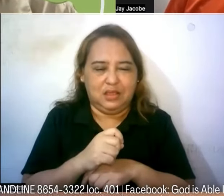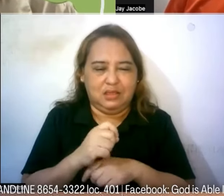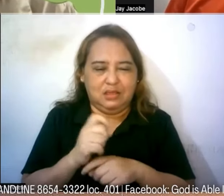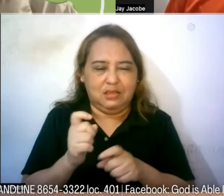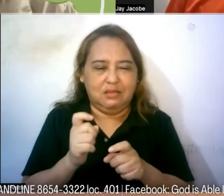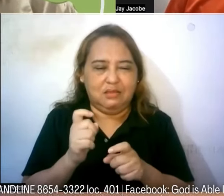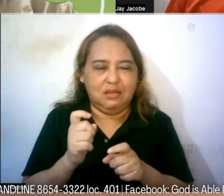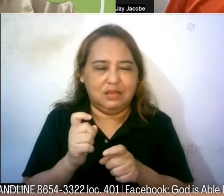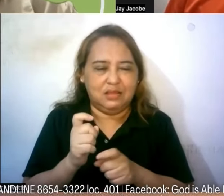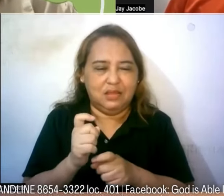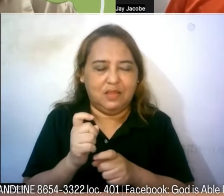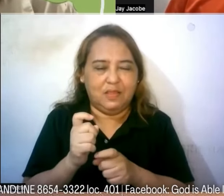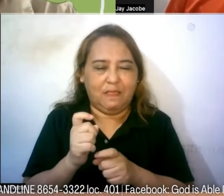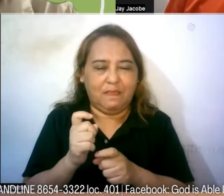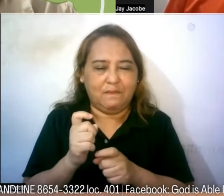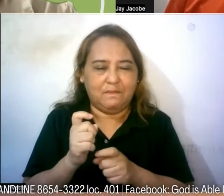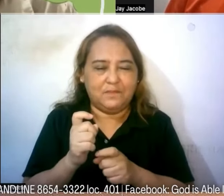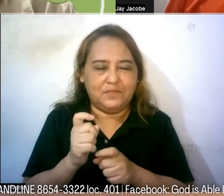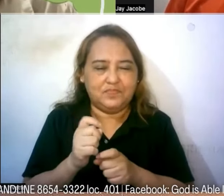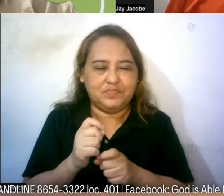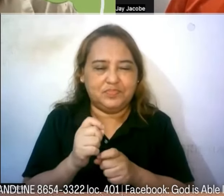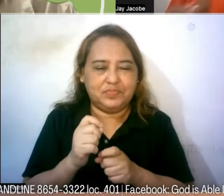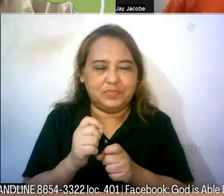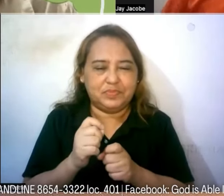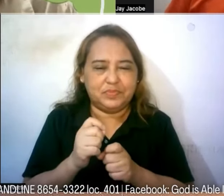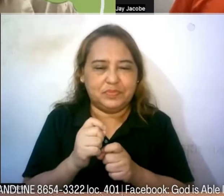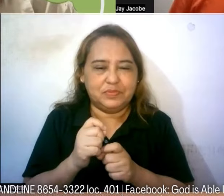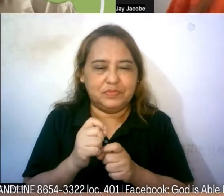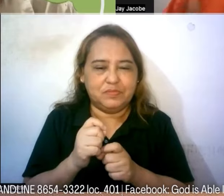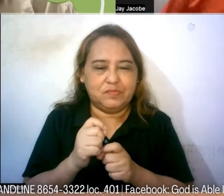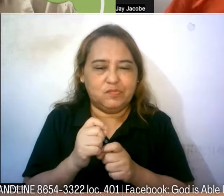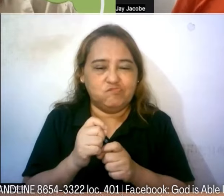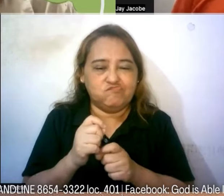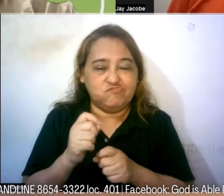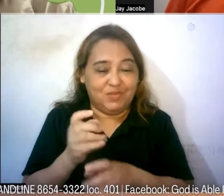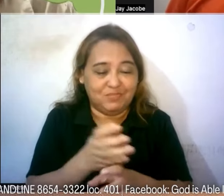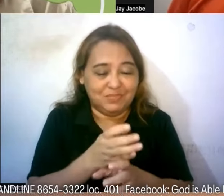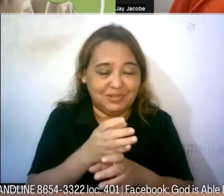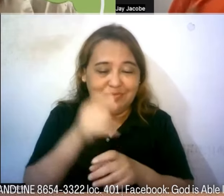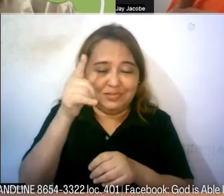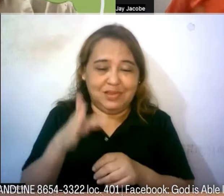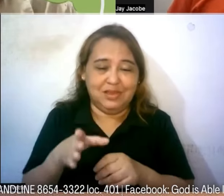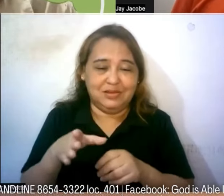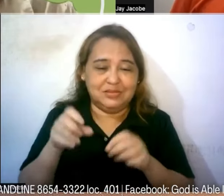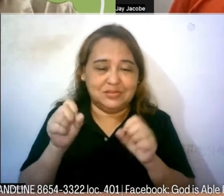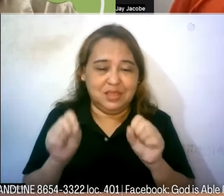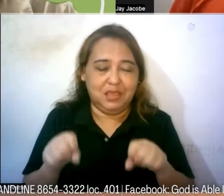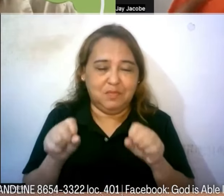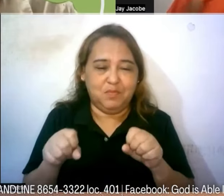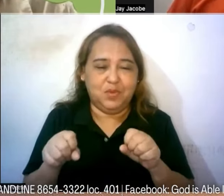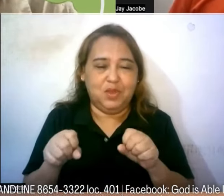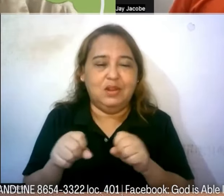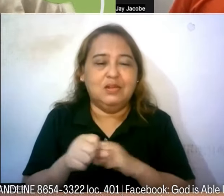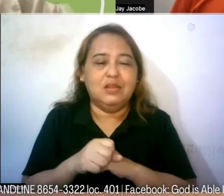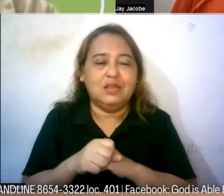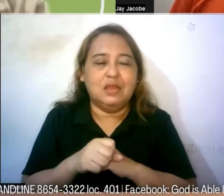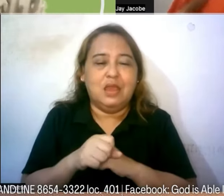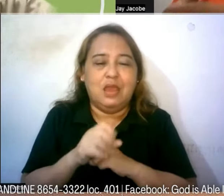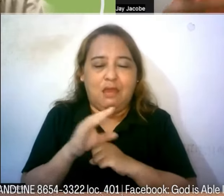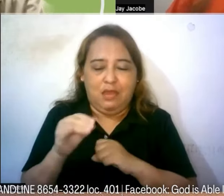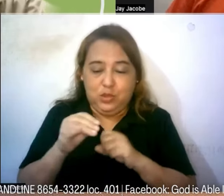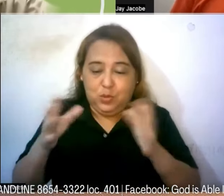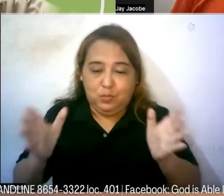pinakita sa kanya na ang pagkalinga ng God is able sa kanila at hindi lang po yun in-encourage po